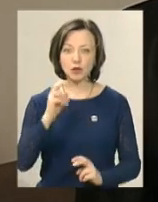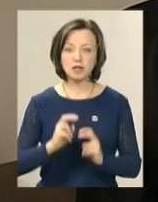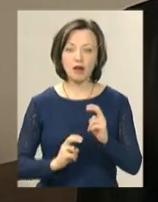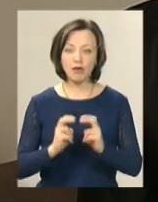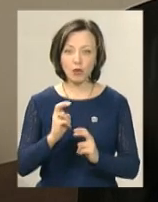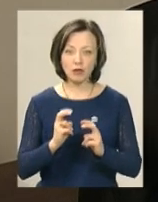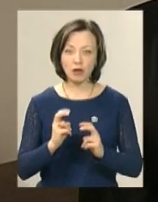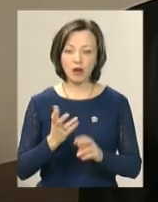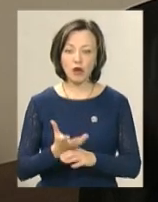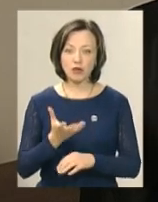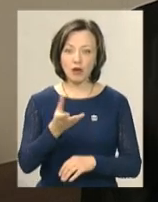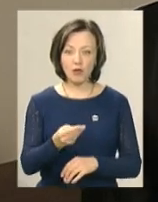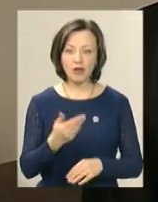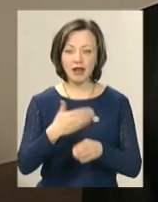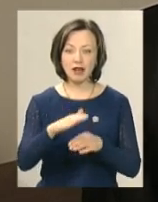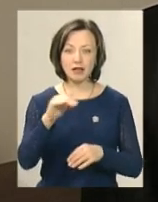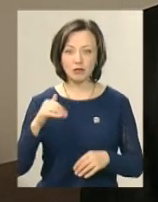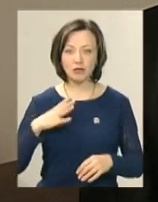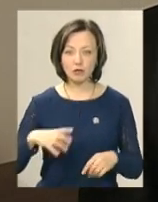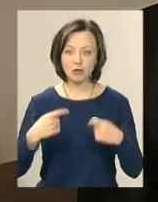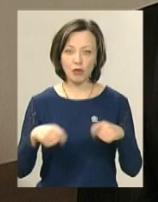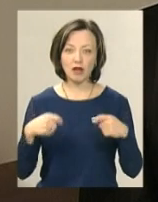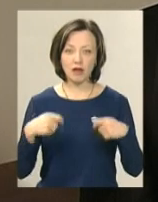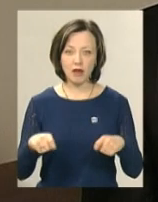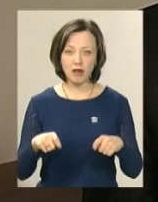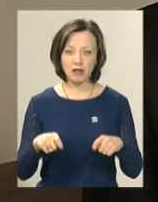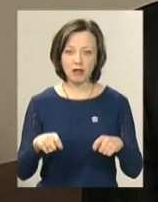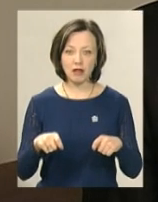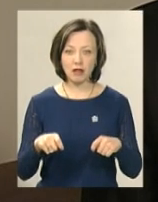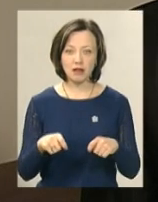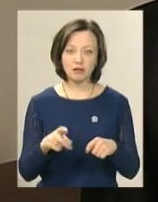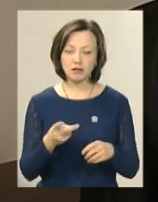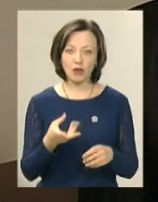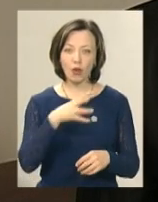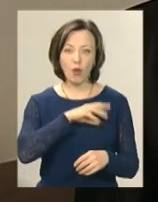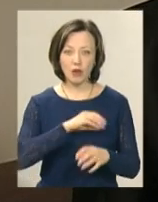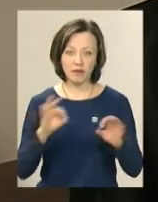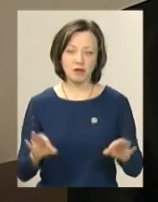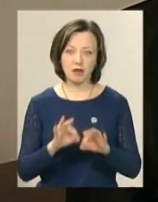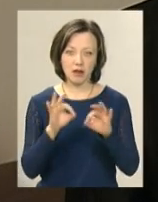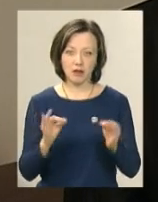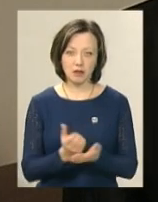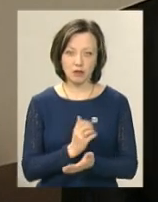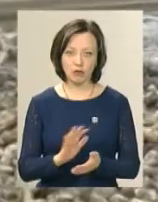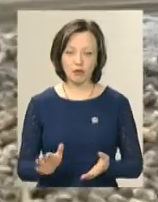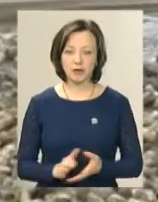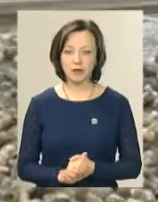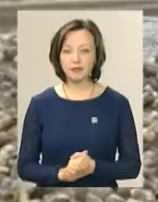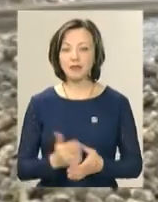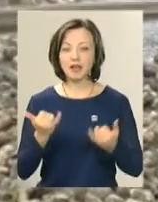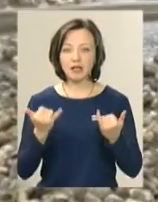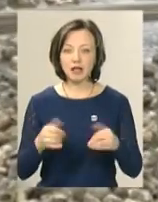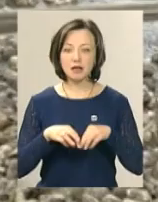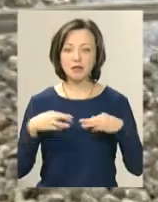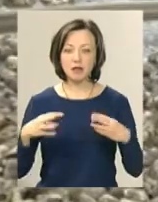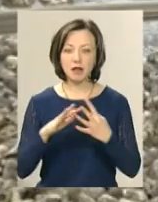розраховується по кредитних ресурсах, вони мусять продавати на межі рентабельності цей цукор. Майже нічого не заробляючи. Нині у